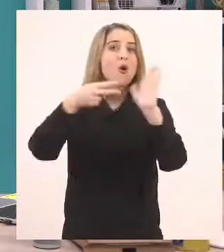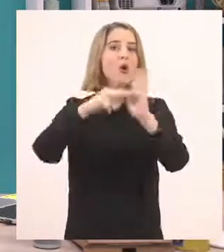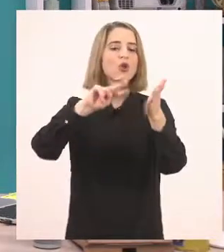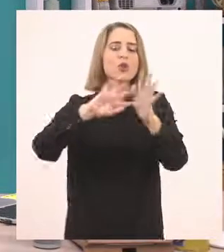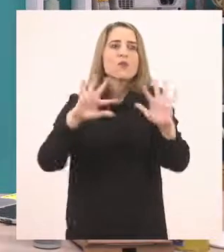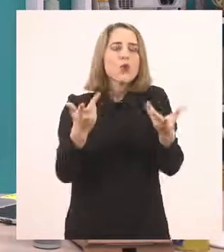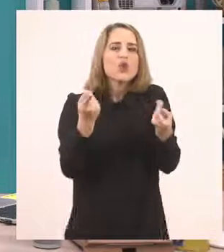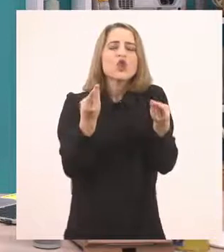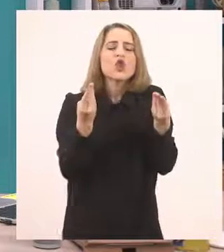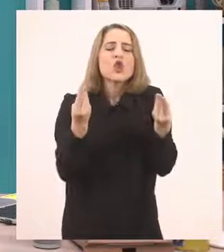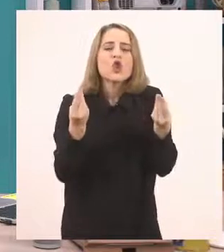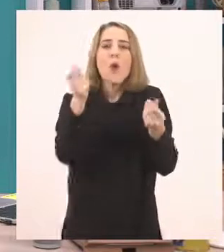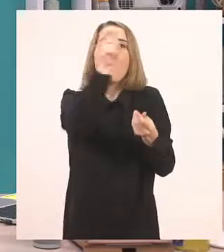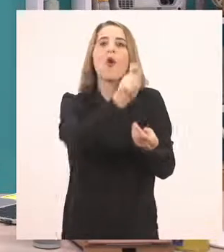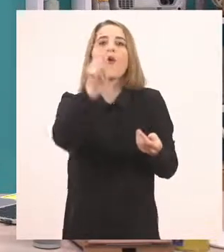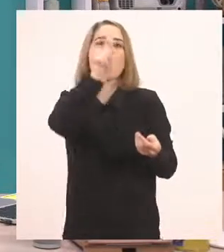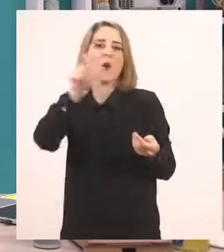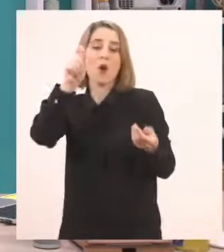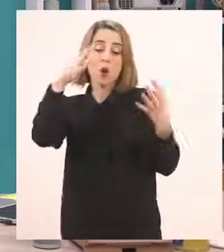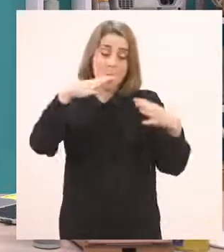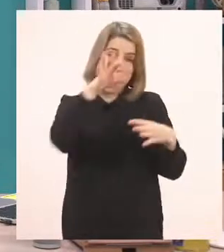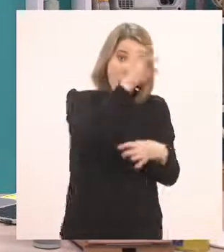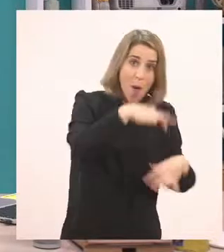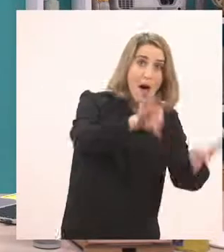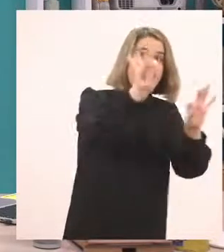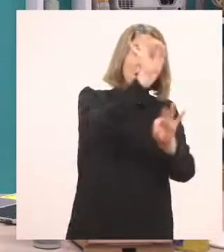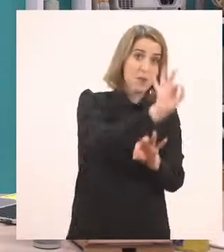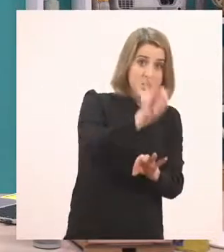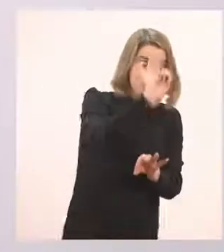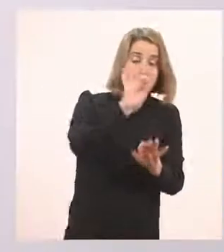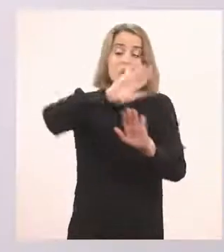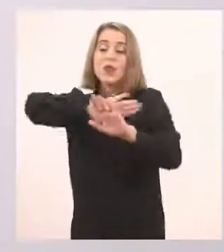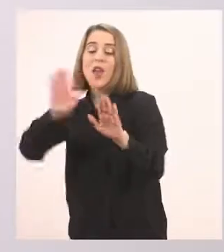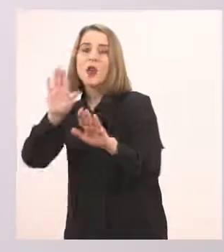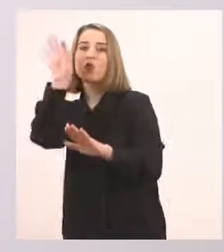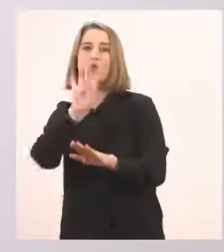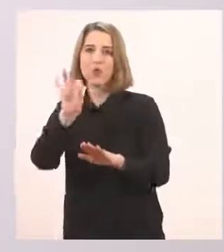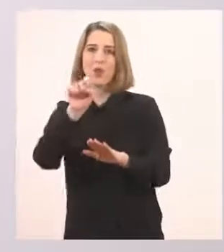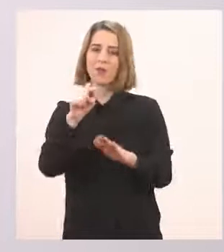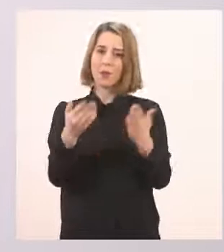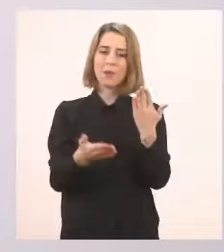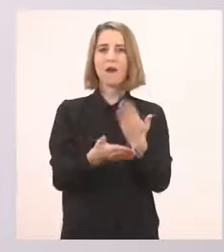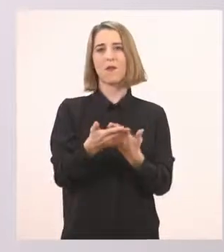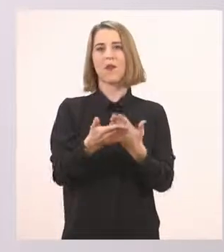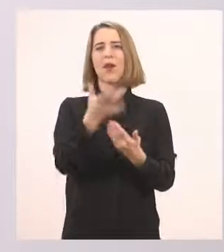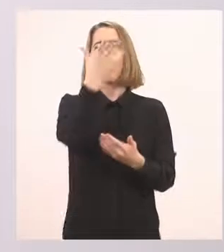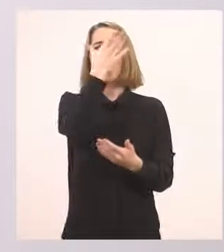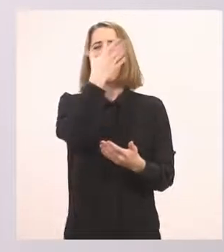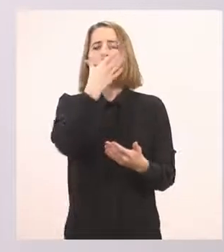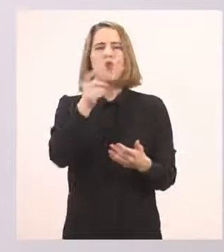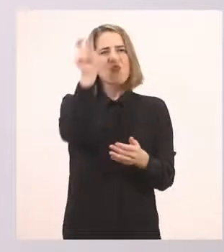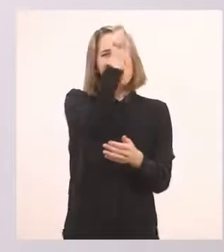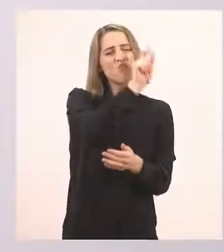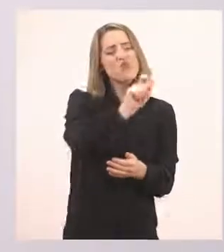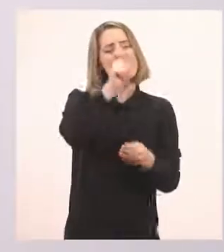γραμματάκια. Στη φορά από πού ξεκινάμε και πού καταλήγουμε. Γιατί αυτό μας βοηθάει και να κάνουμε πάρα πολύ ωραία γράμματα,